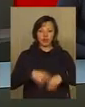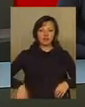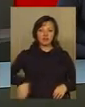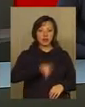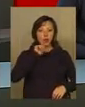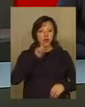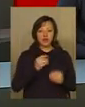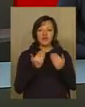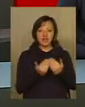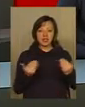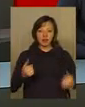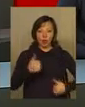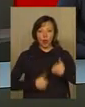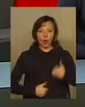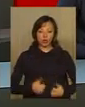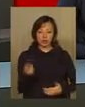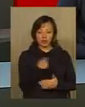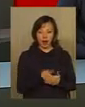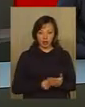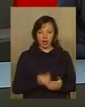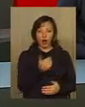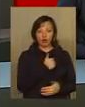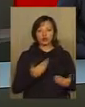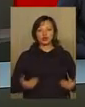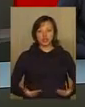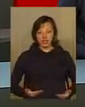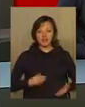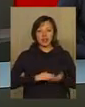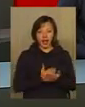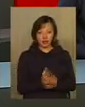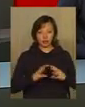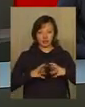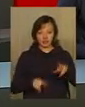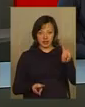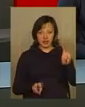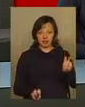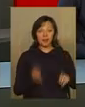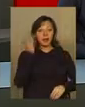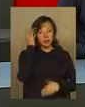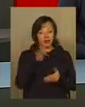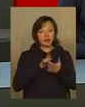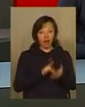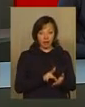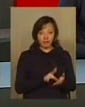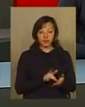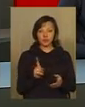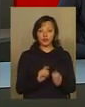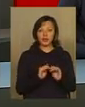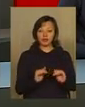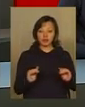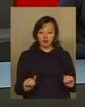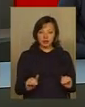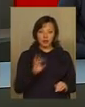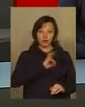всеукраїнську виставку-конкурс дитячого малюнка «Я хочу жити в якісному світі». Його мета благородна, адже наймолодших